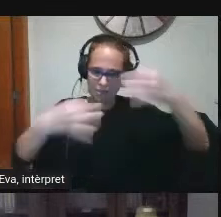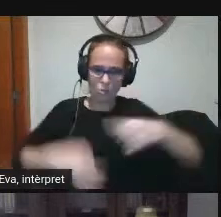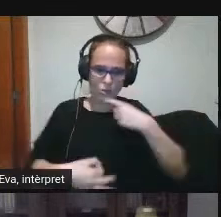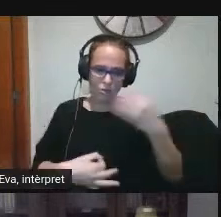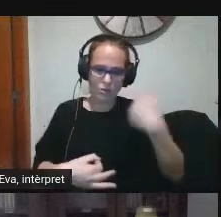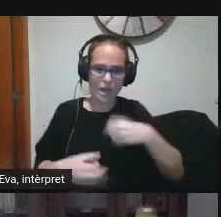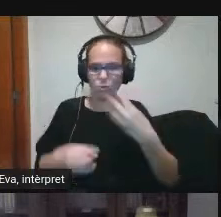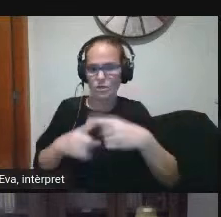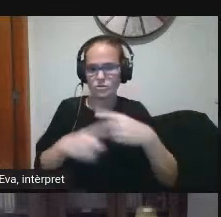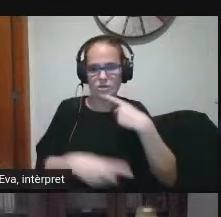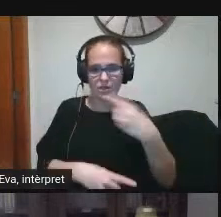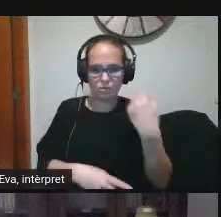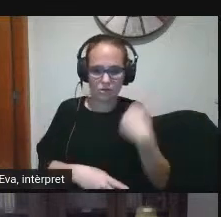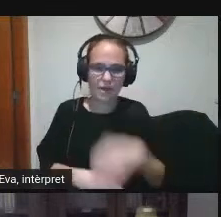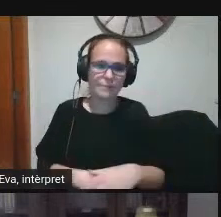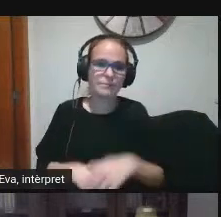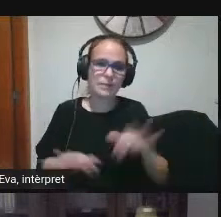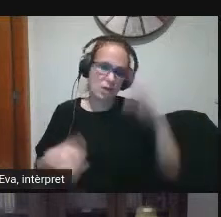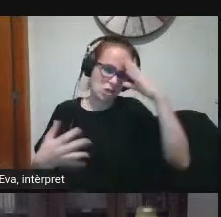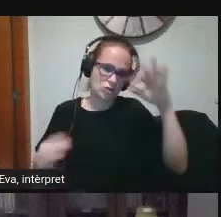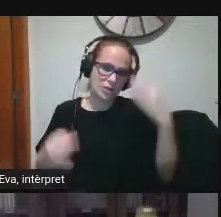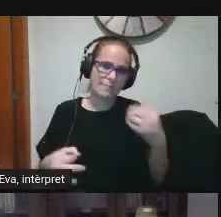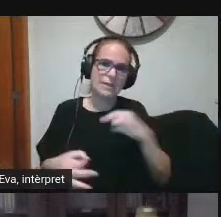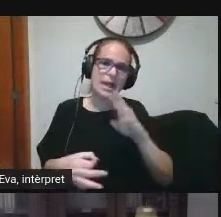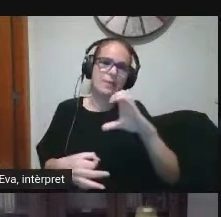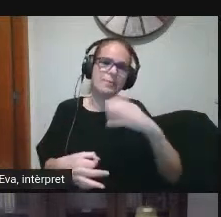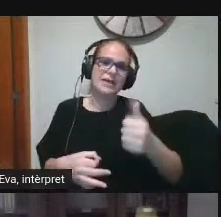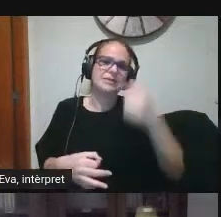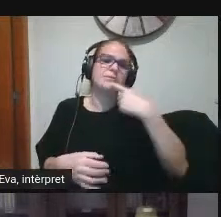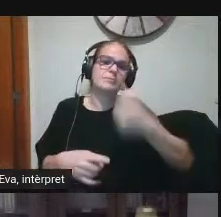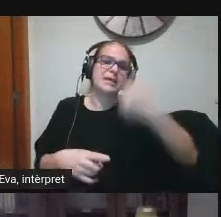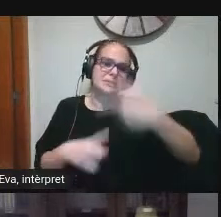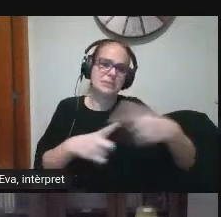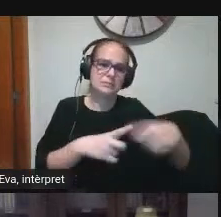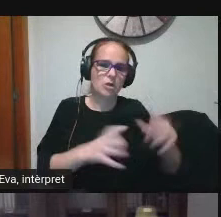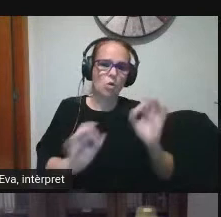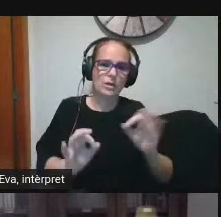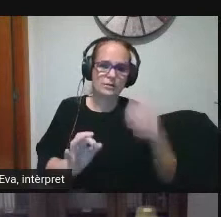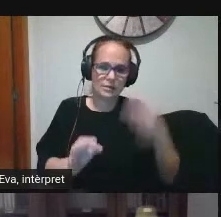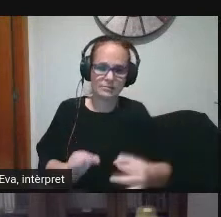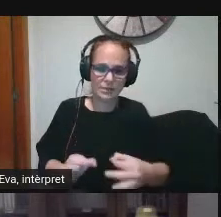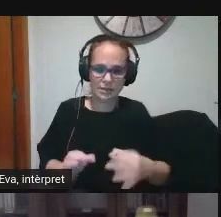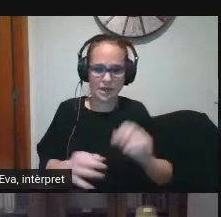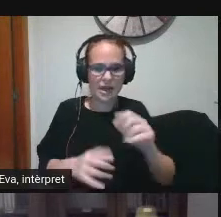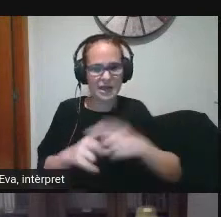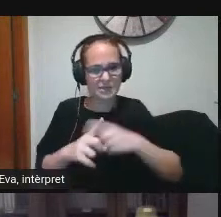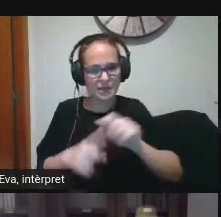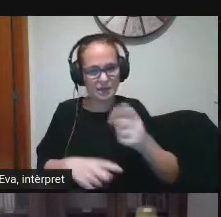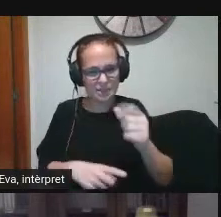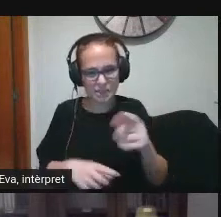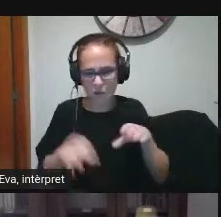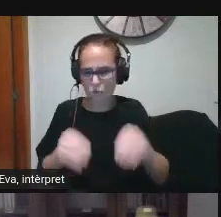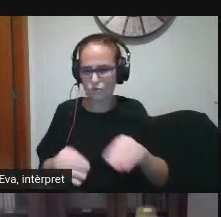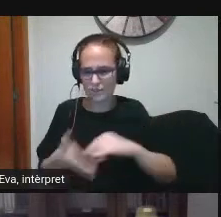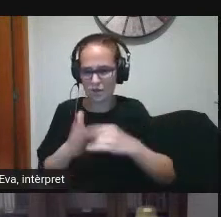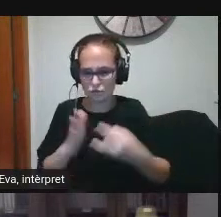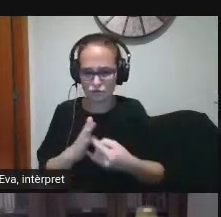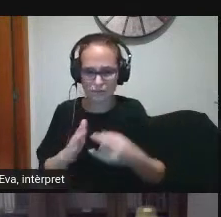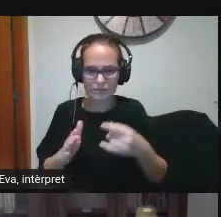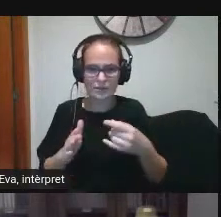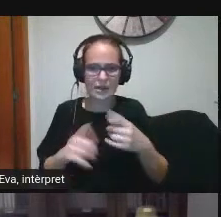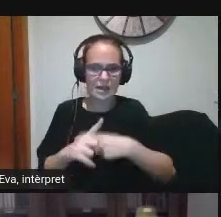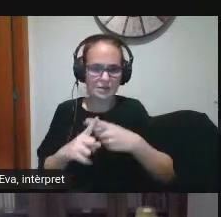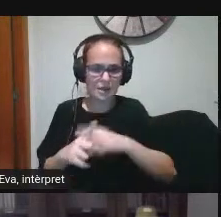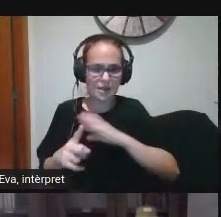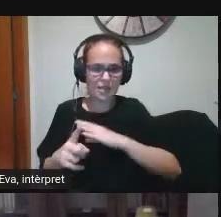diu algunes coses però evidentment el PEC en diu moltes més els hem de concretar digitalment a nivell digital a nivell d'ús de tecnologies a nivell d'implantació